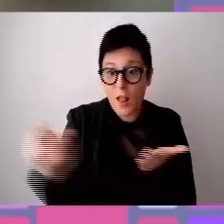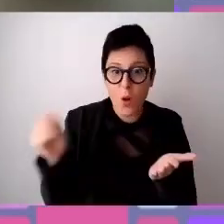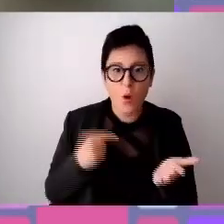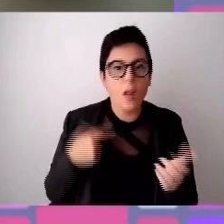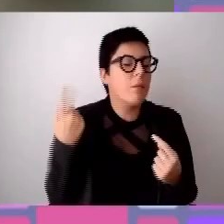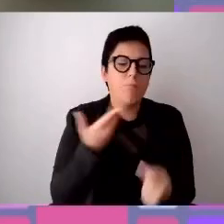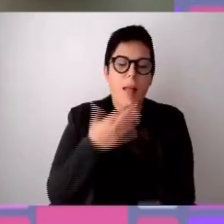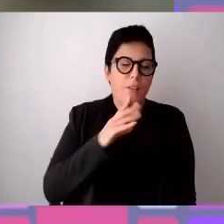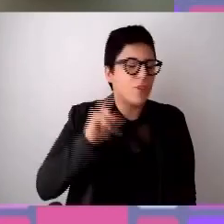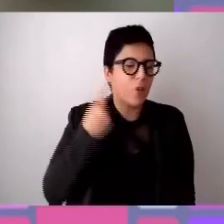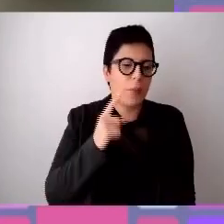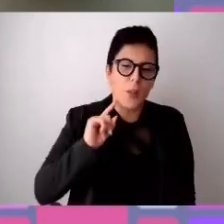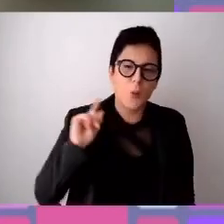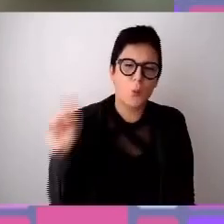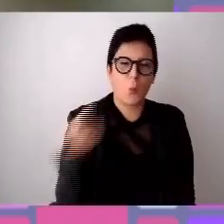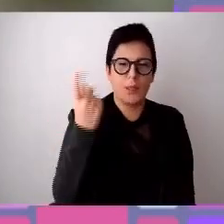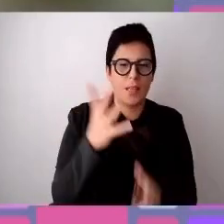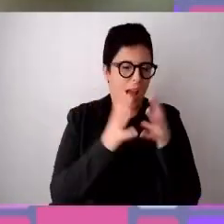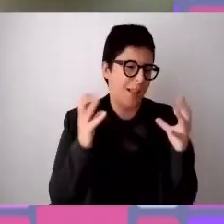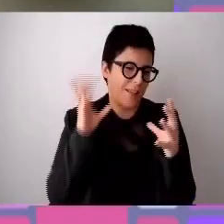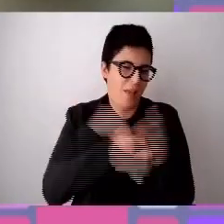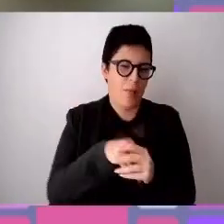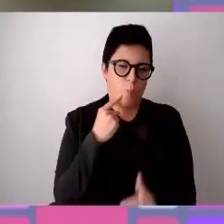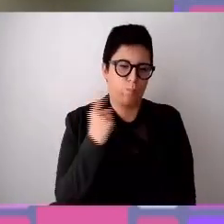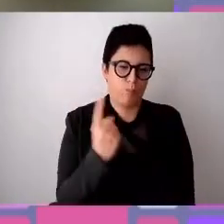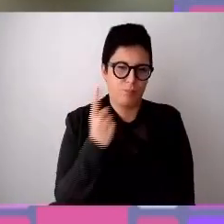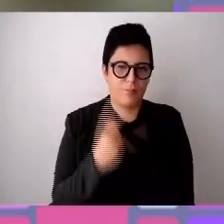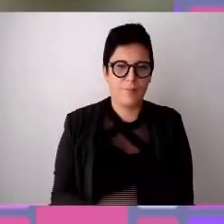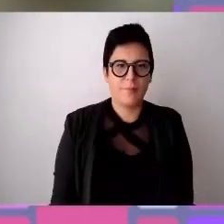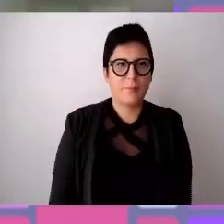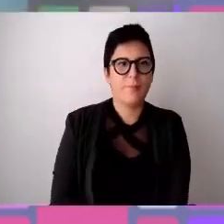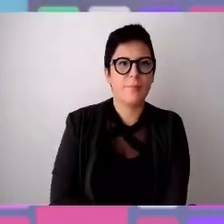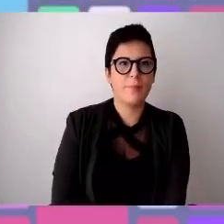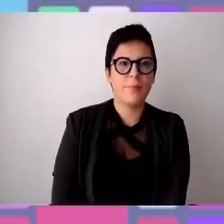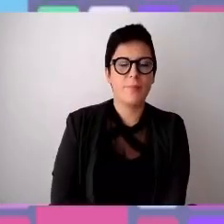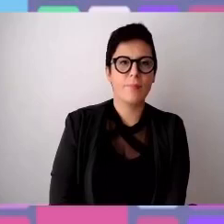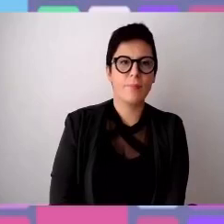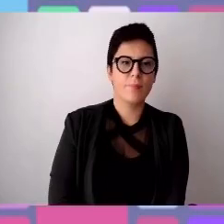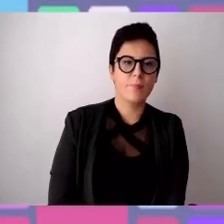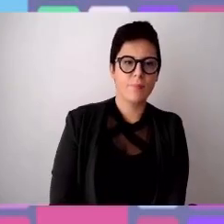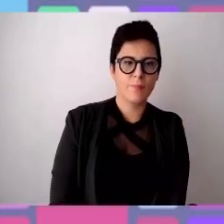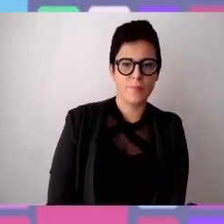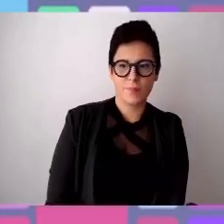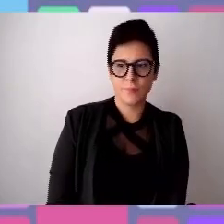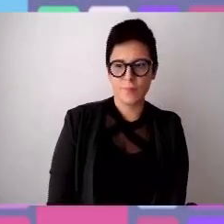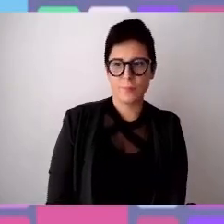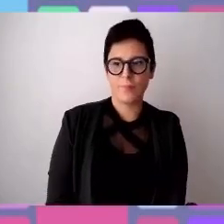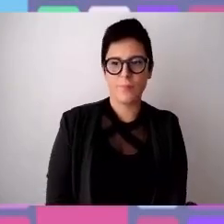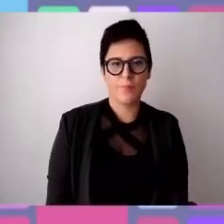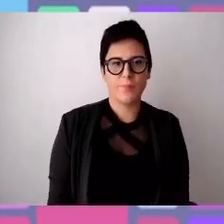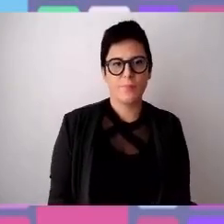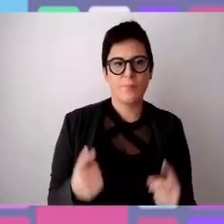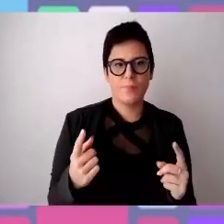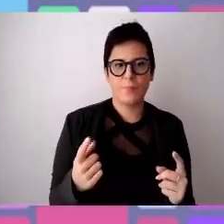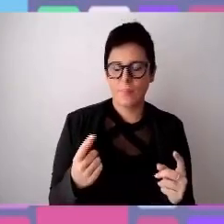'interno della stessa organizzazione ecco in attesa che di avere poi da Elisa ci